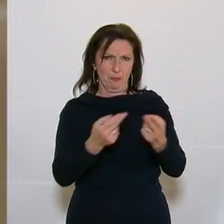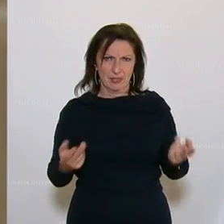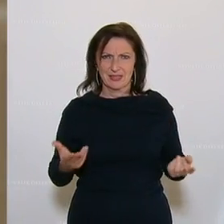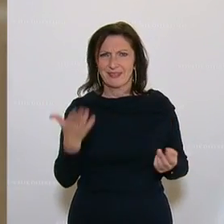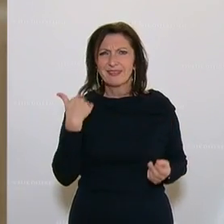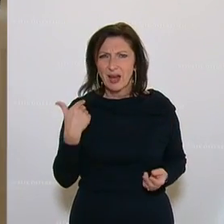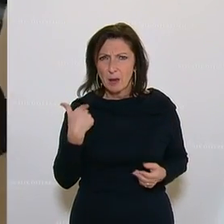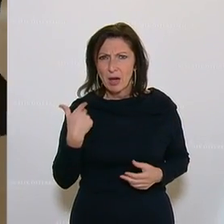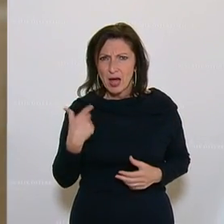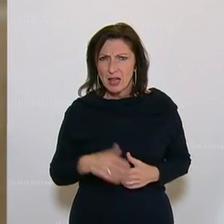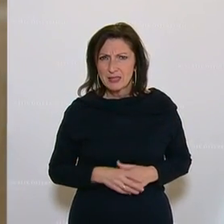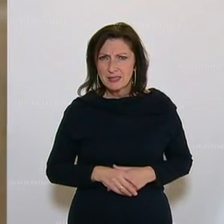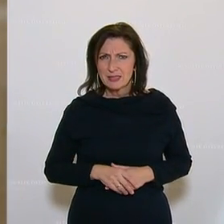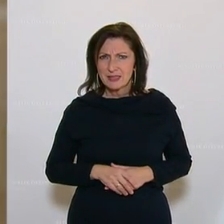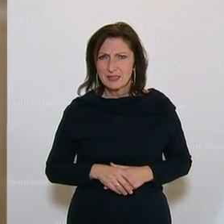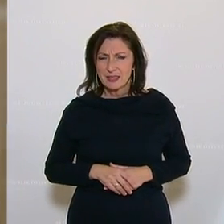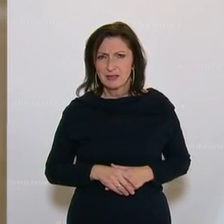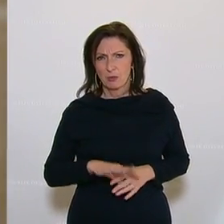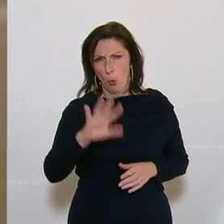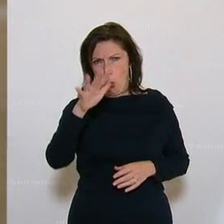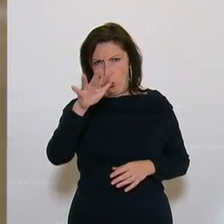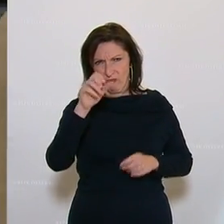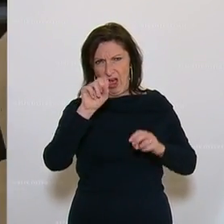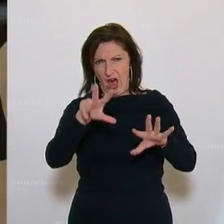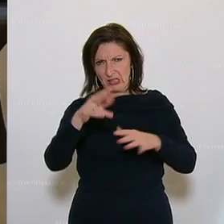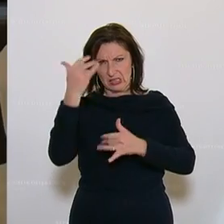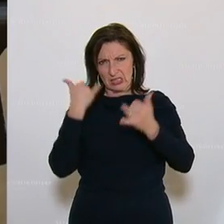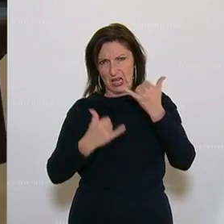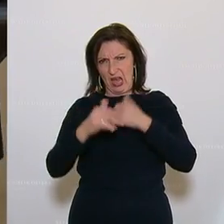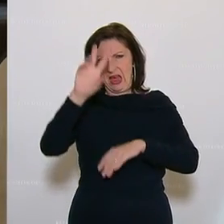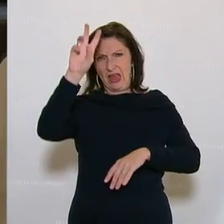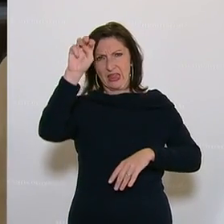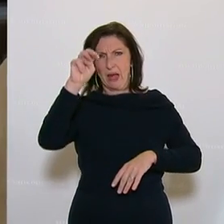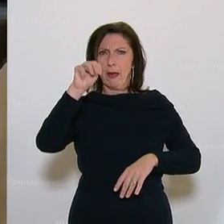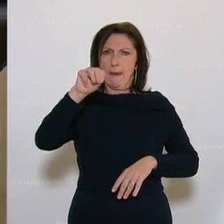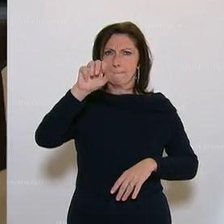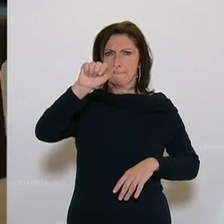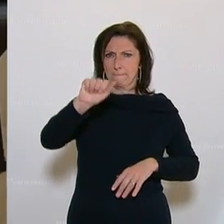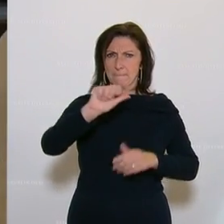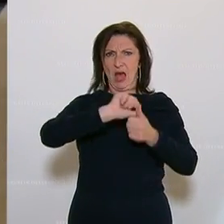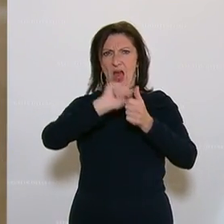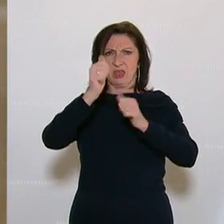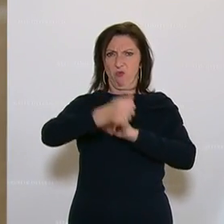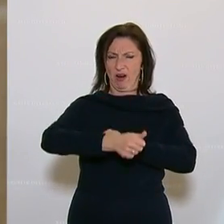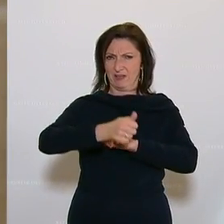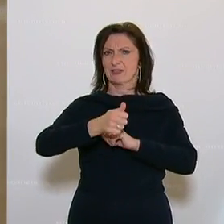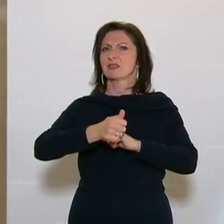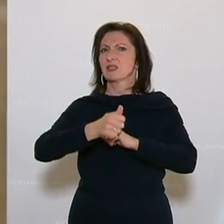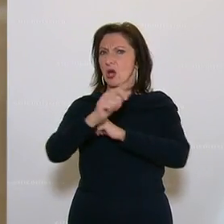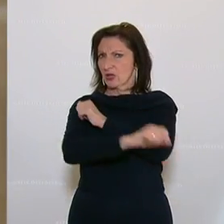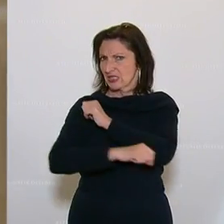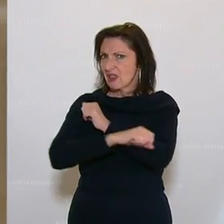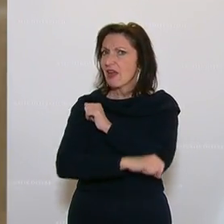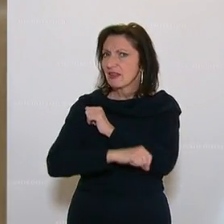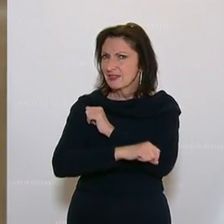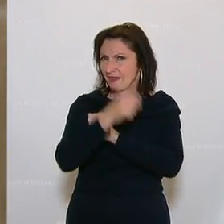seinerzeit mit, vor ungefähr 18 Jahren, mit dem Master of Advanced Studies. Um ein Beispiel zu